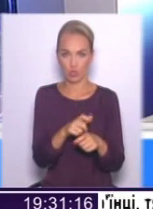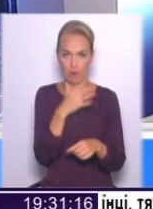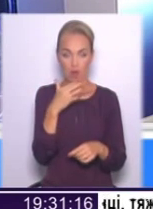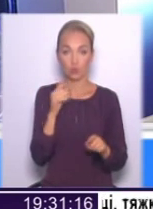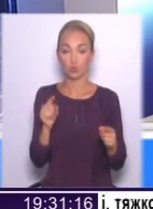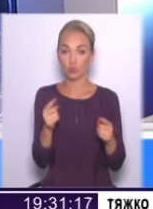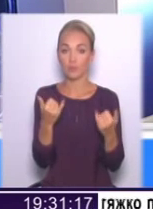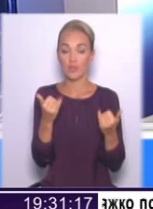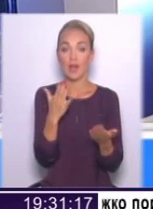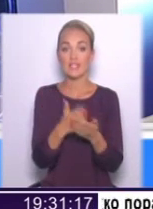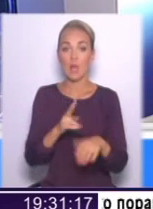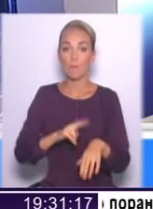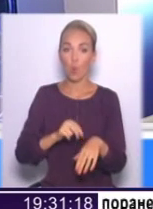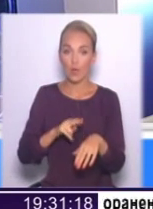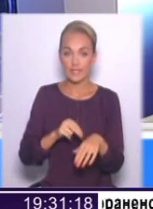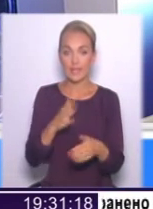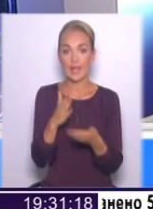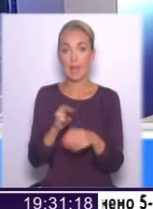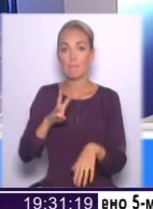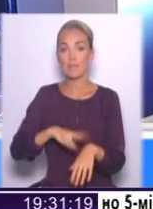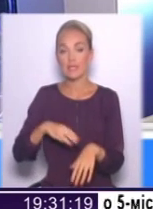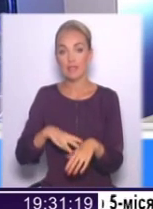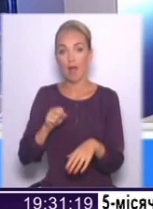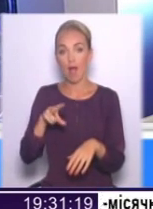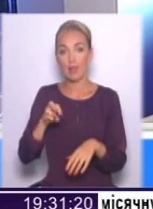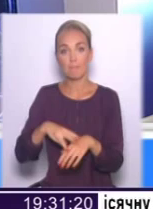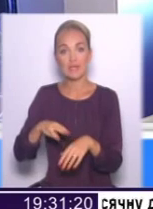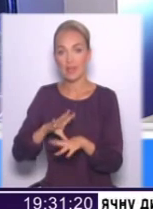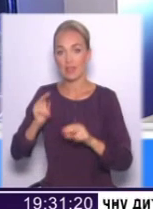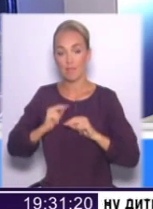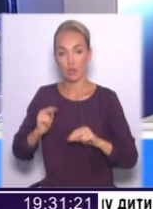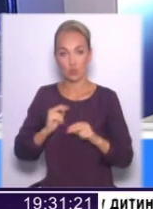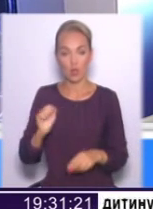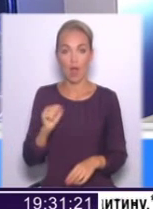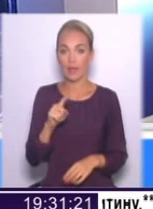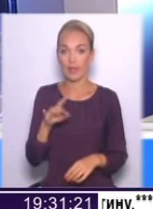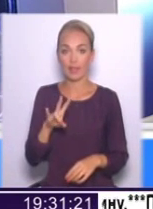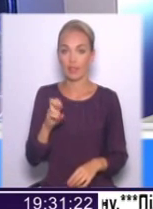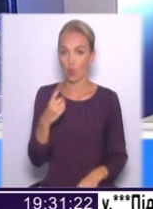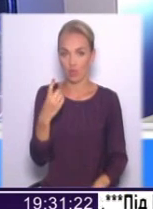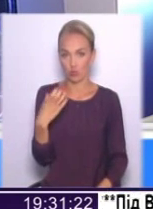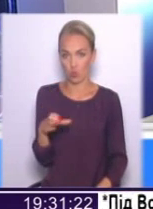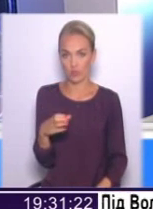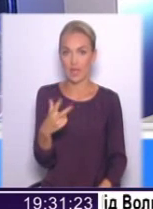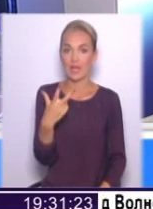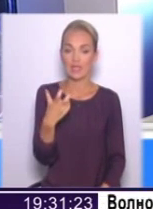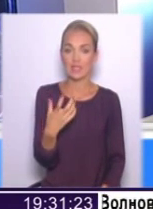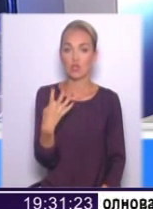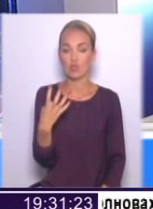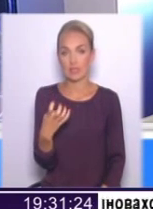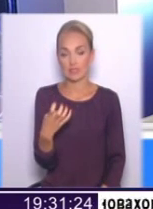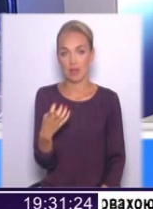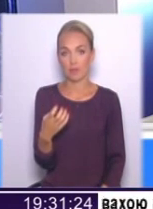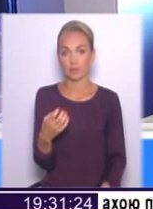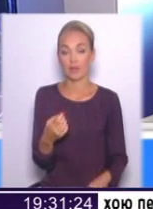зараз є поліція, є міліція, але міліція не працює, а їх не одна сотня після. Це, може, 300-400. На